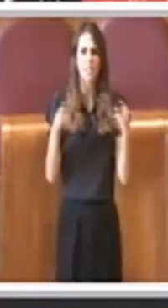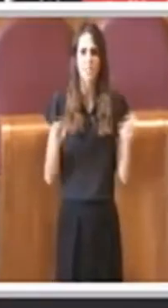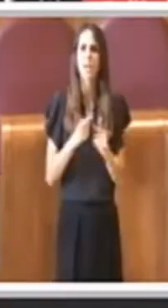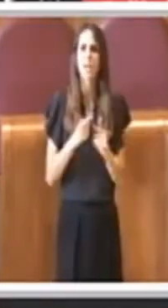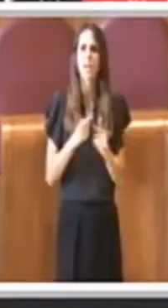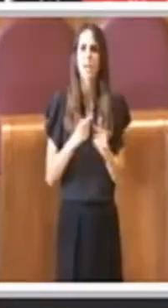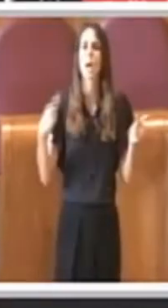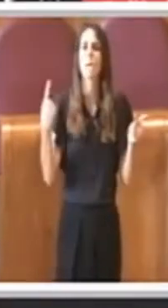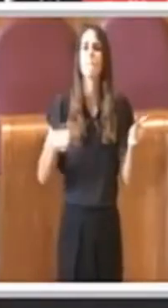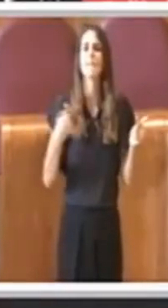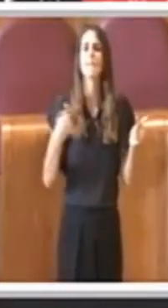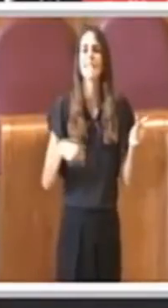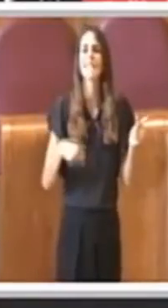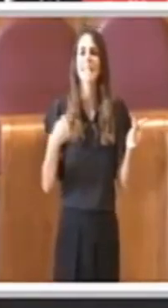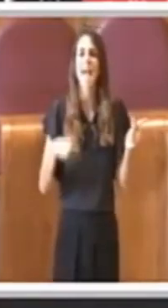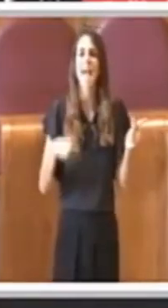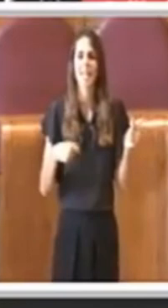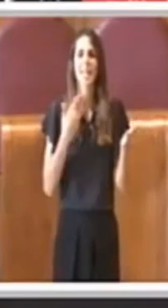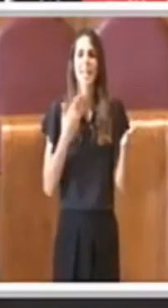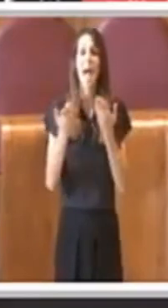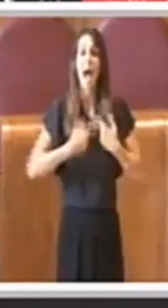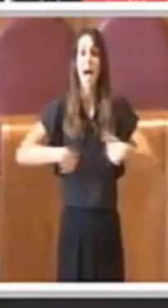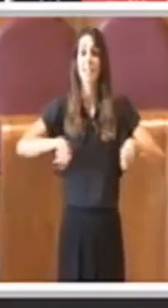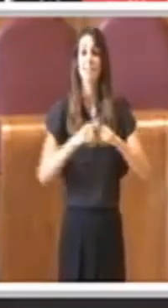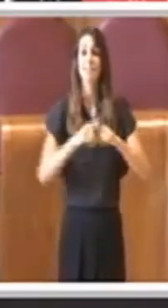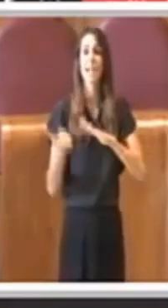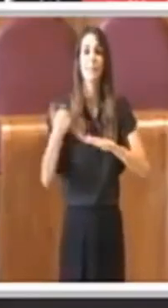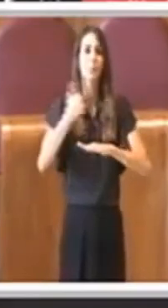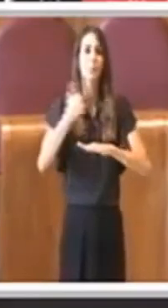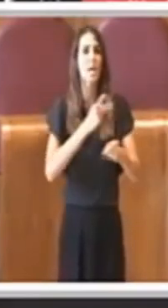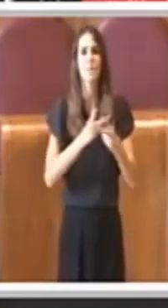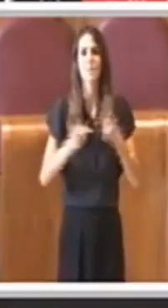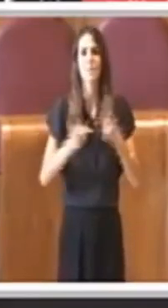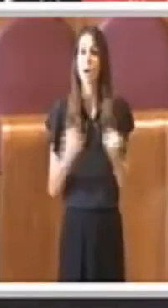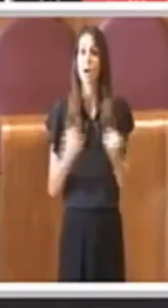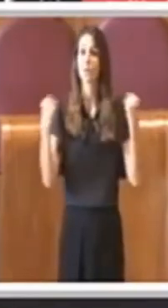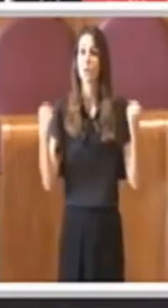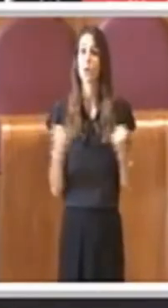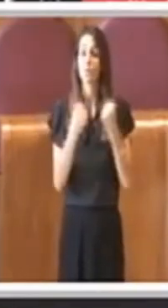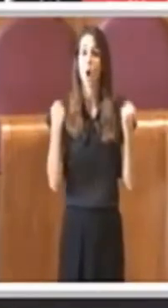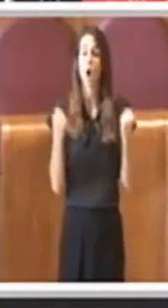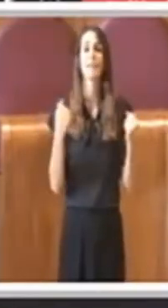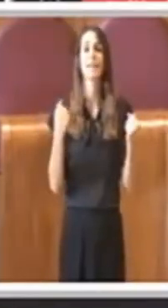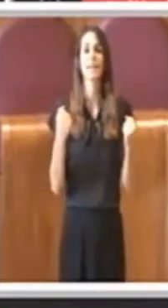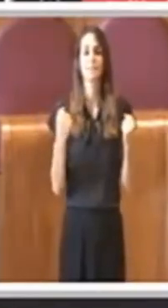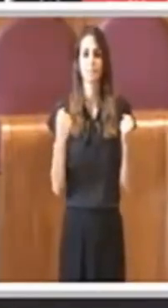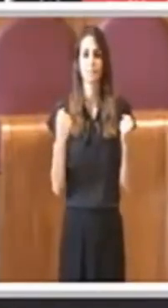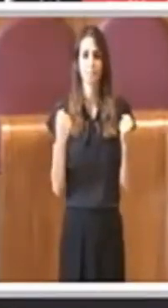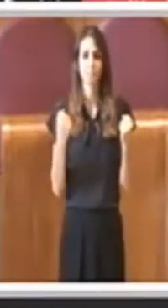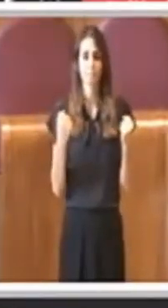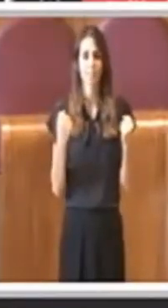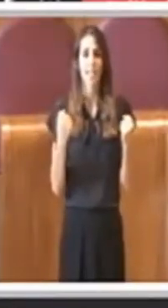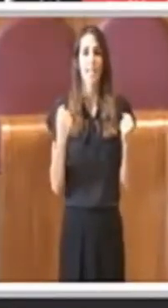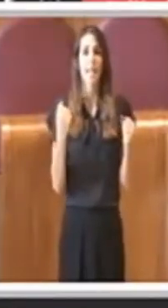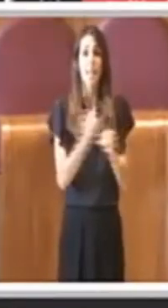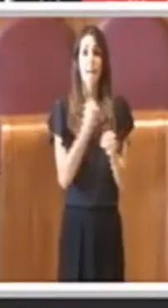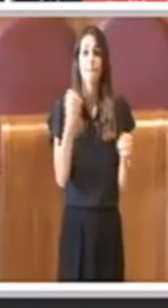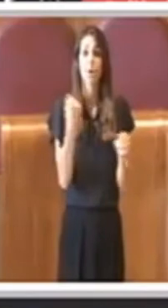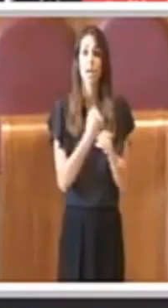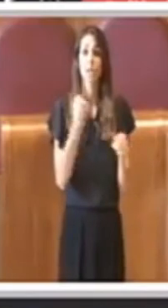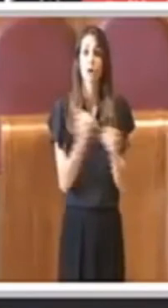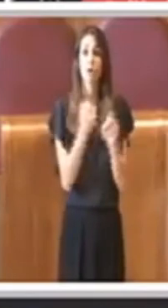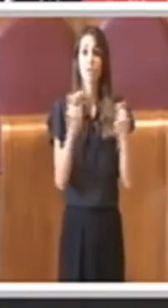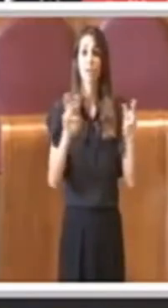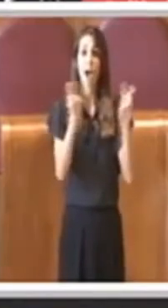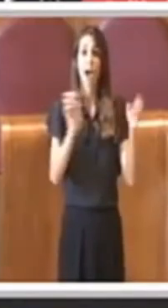di Capitolina poi promuova gli indirizzi di tutti i laboratori tematici ed anche del comitato scientifico. Quindi nessun contrasto